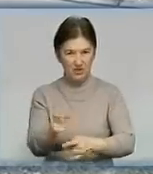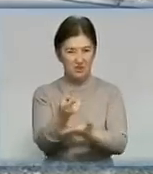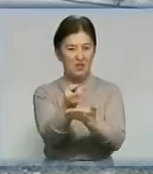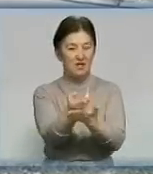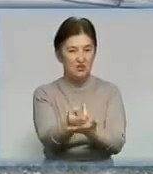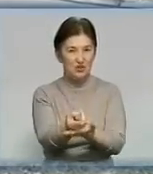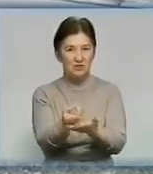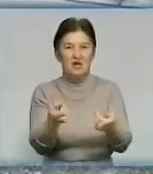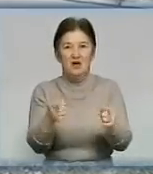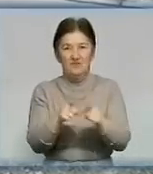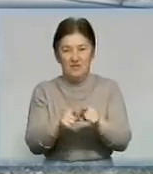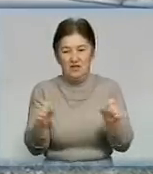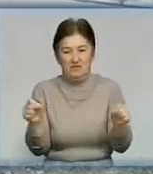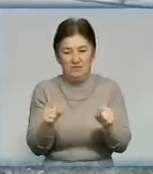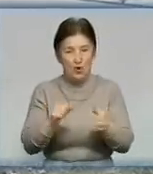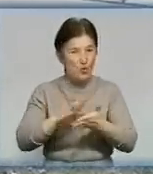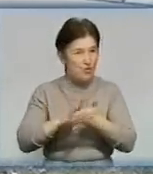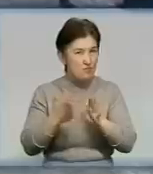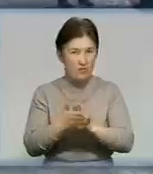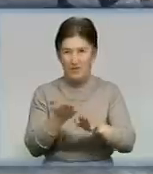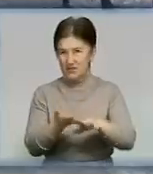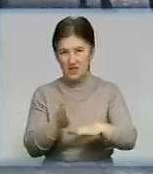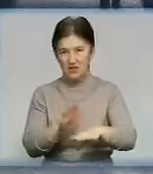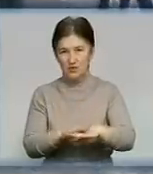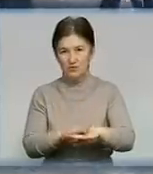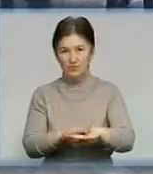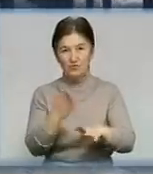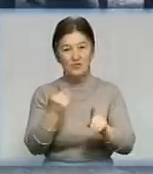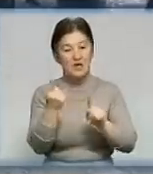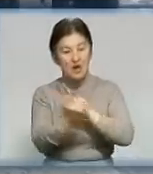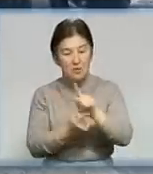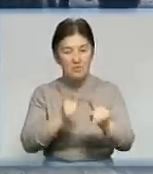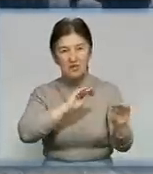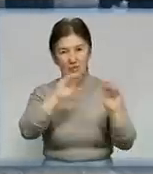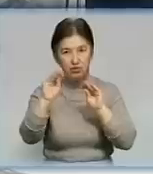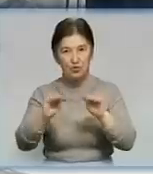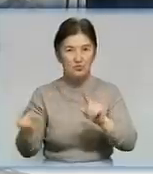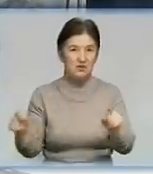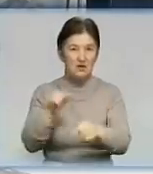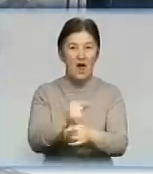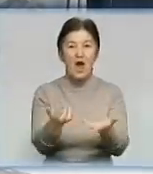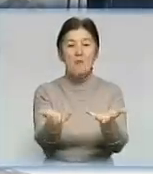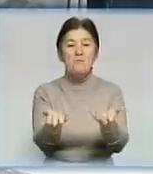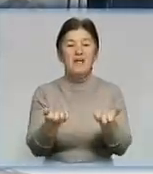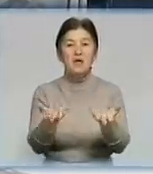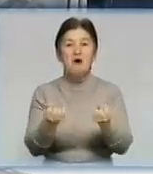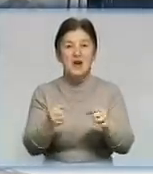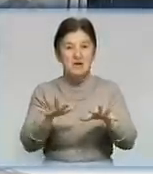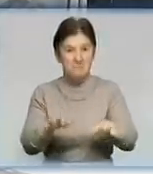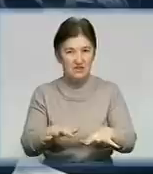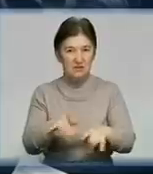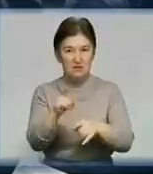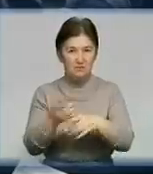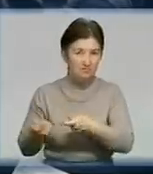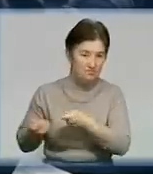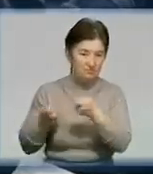розумієте, в таких умовах оперувати це дуже складно. Перебудовують і в'їзд до приймального відділення. До цього він був непристосований для зручного ввезення